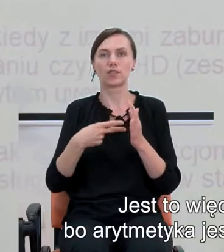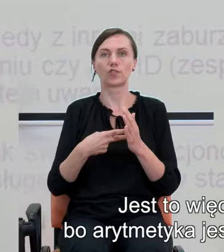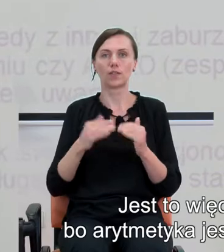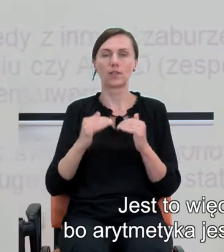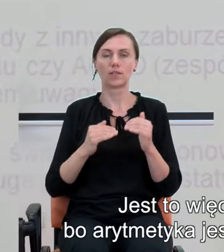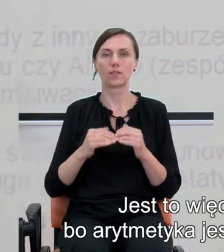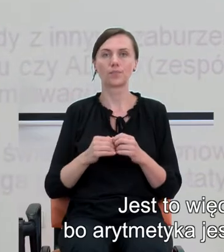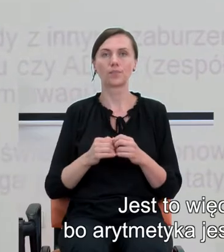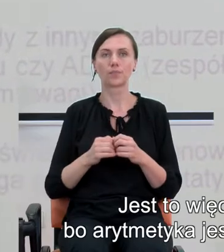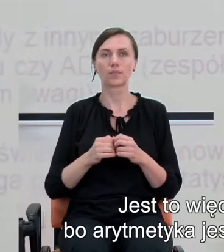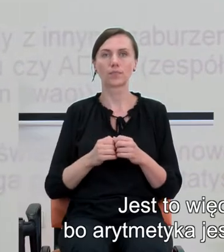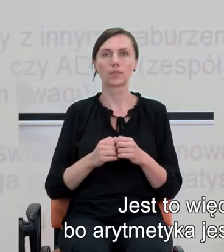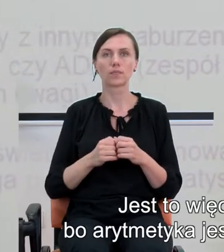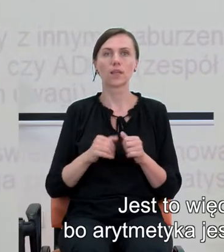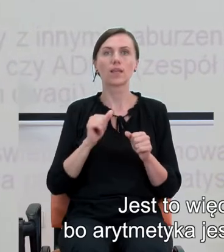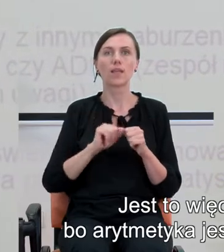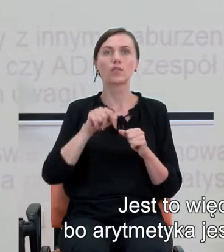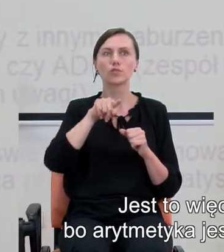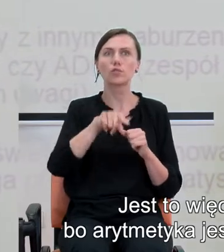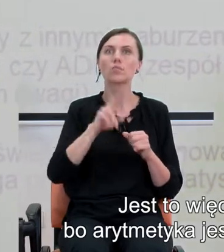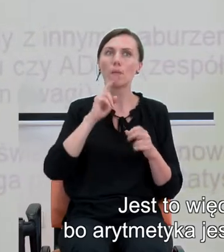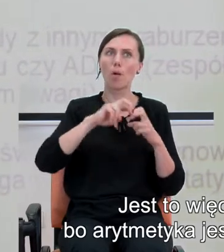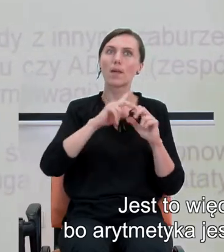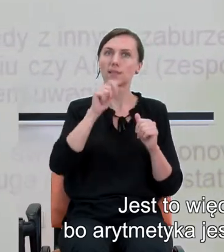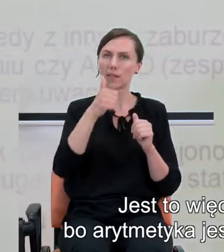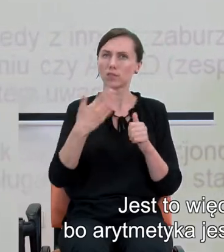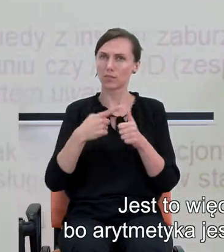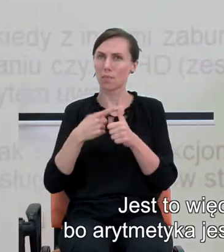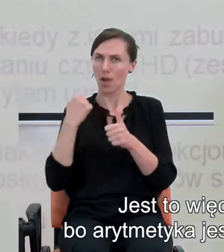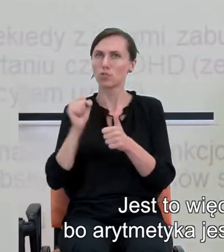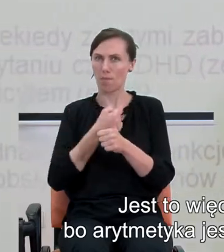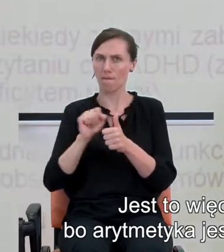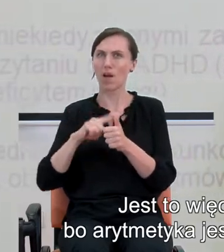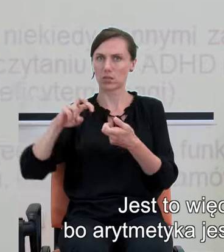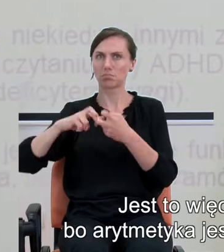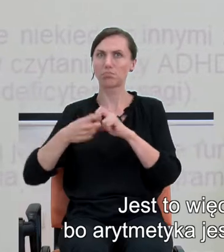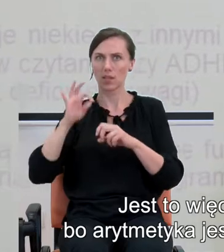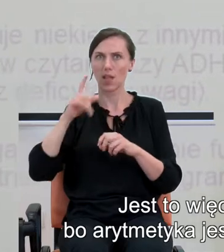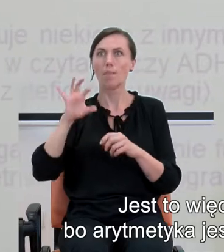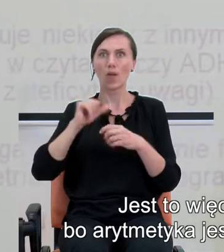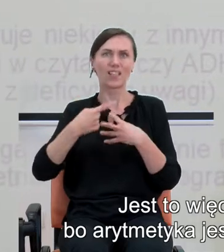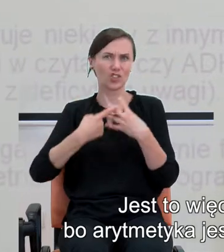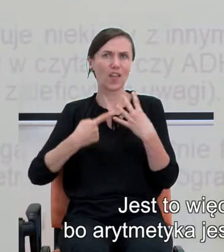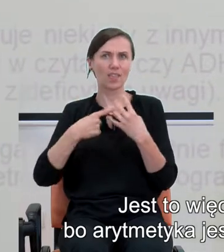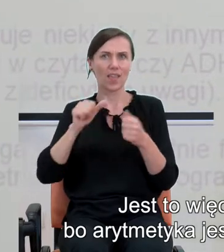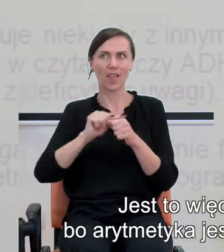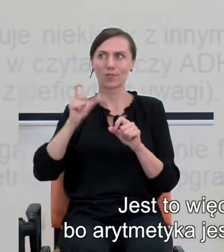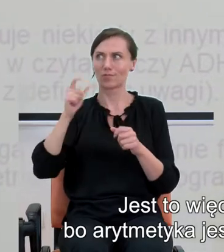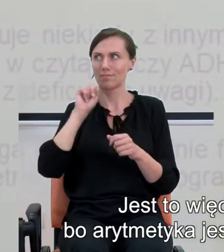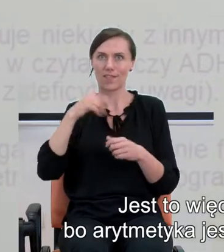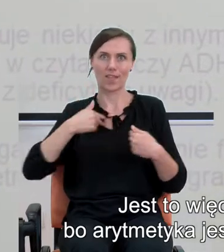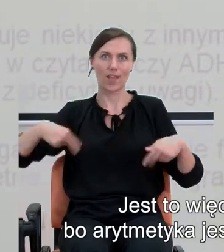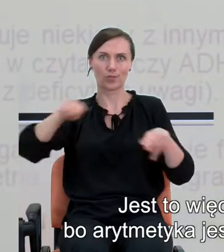Jest to więc zaburzenie z jednej strony bardzo poważne, bo arytmetyka jest czymś niezwykle